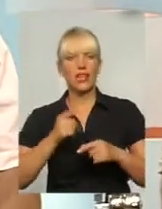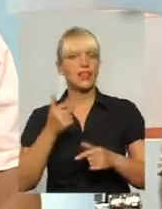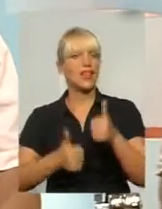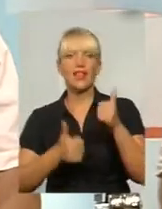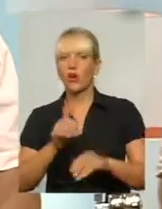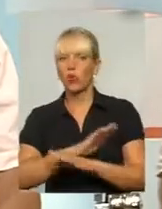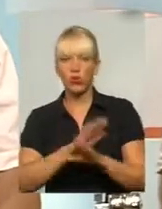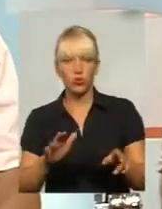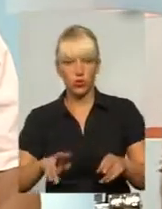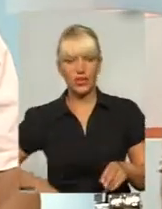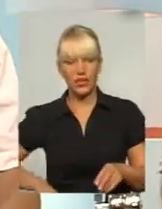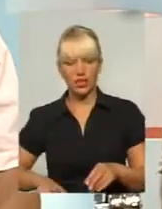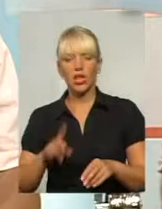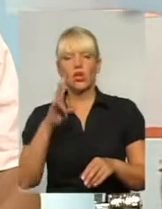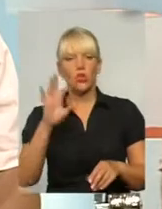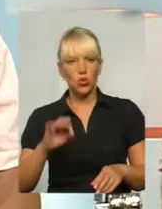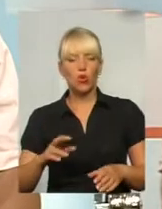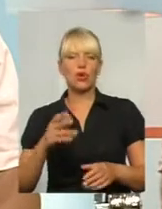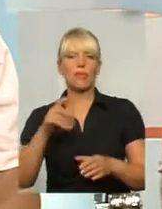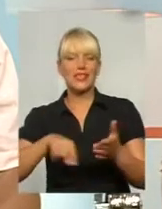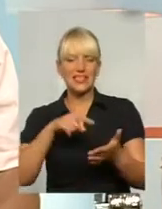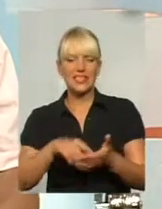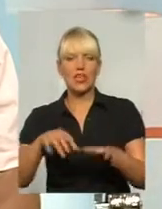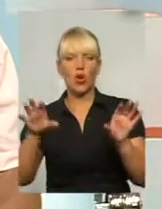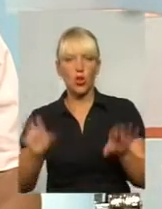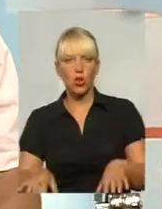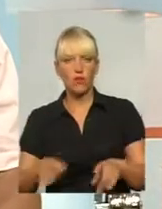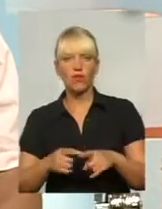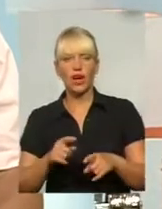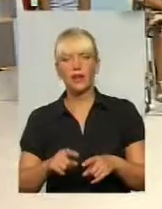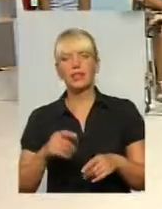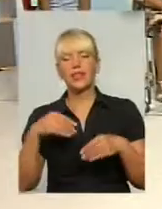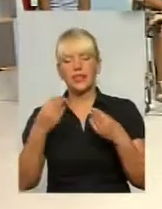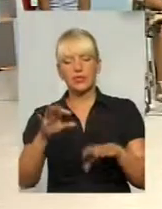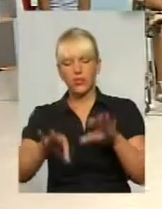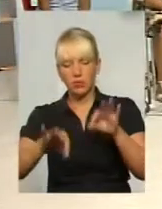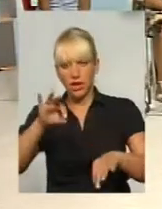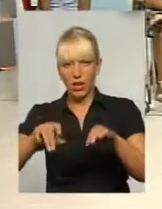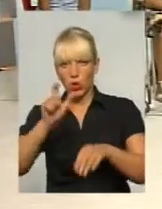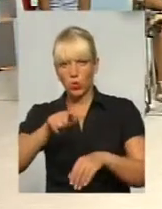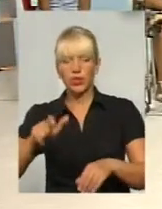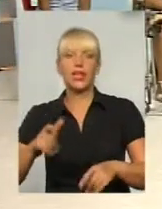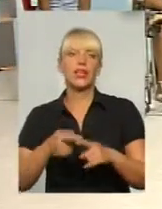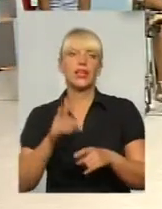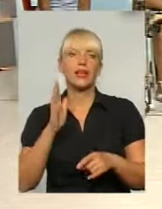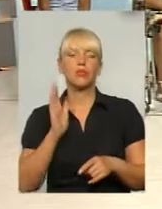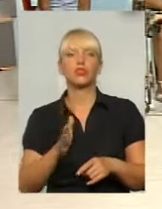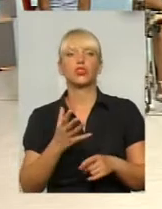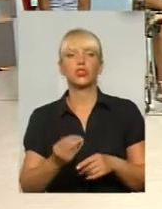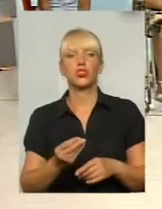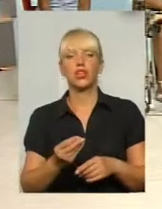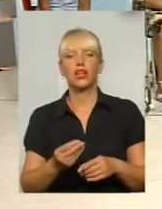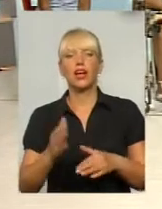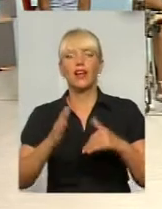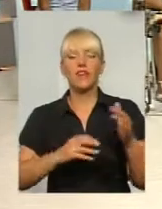підборі керівника міський голова вповноважив нас підбирати людей, а відпір буде здійснювати комісійно чи